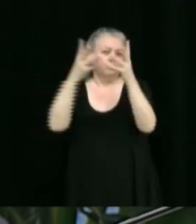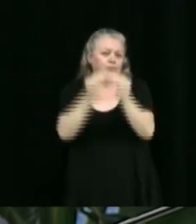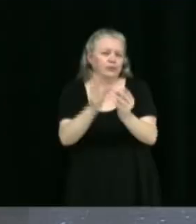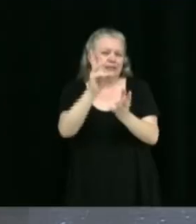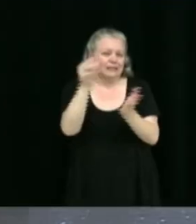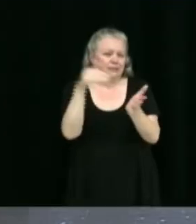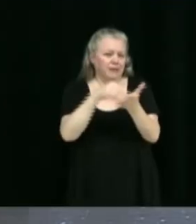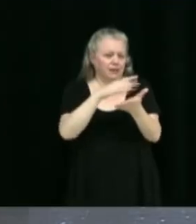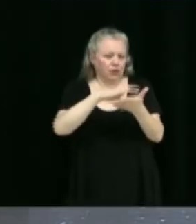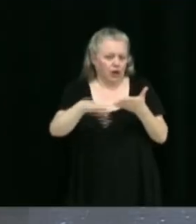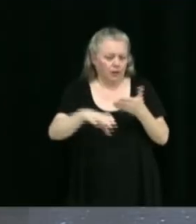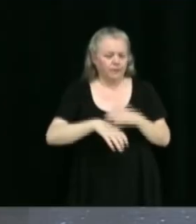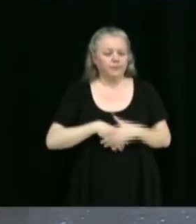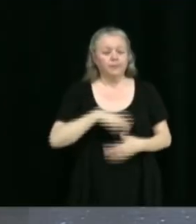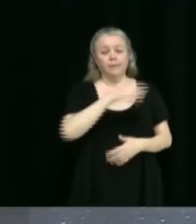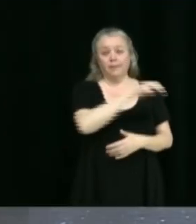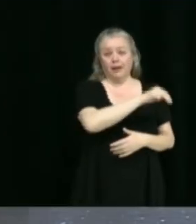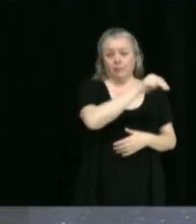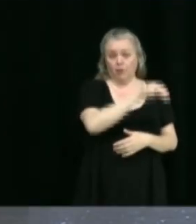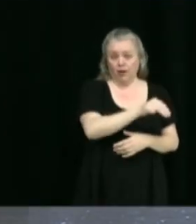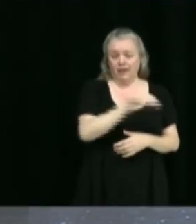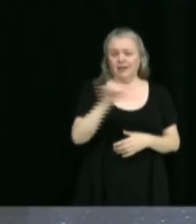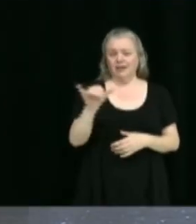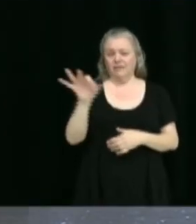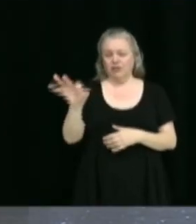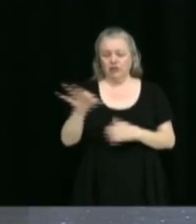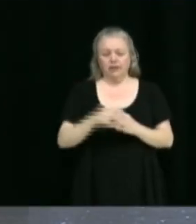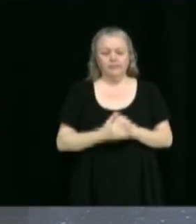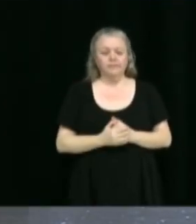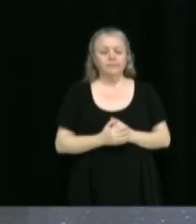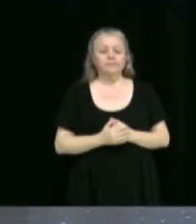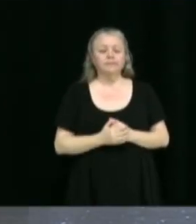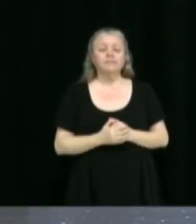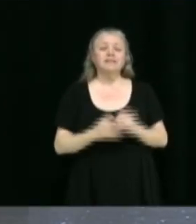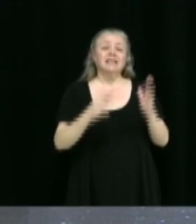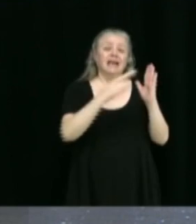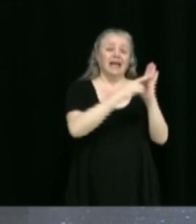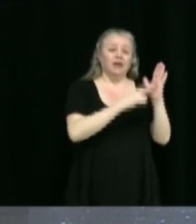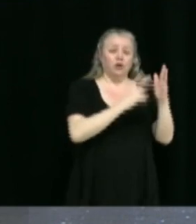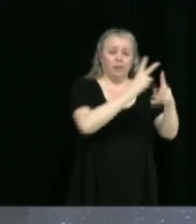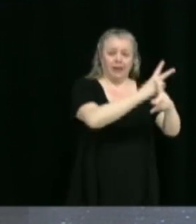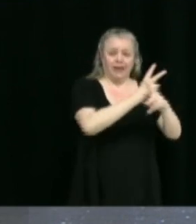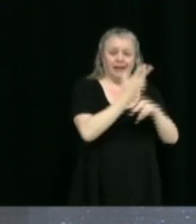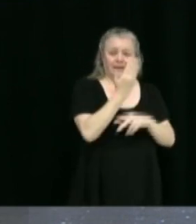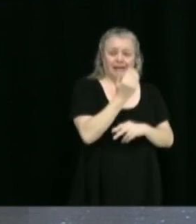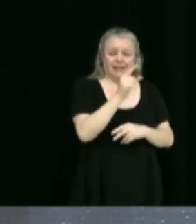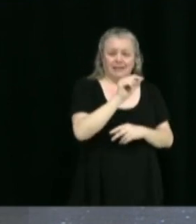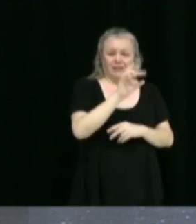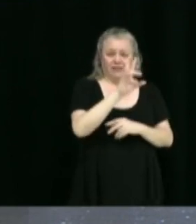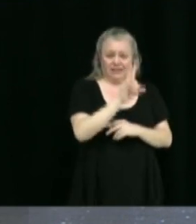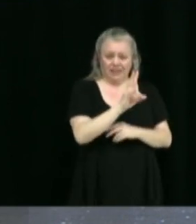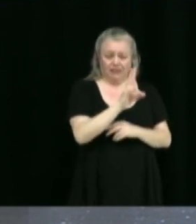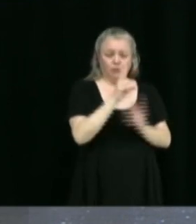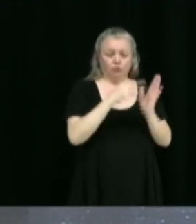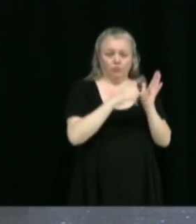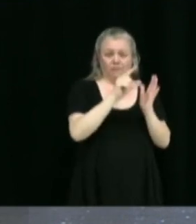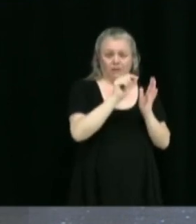Marc Morin, Yannick Fréchette. Modification à être apportée au règlement d'emprunt 15-27-2023.